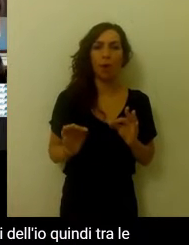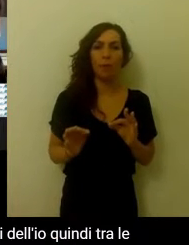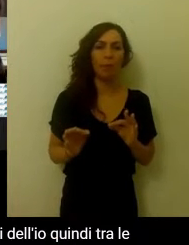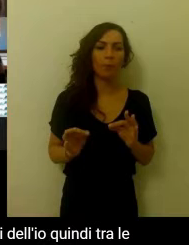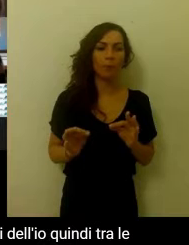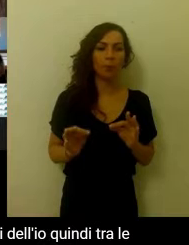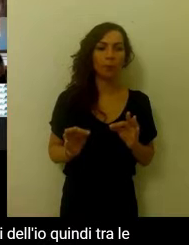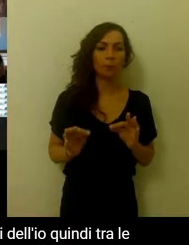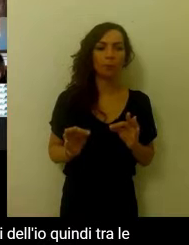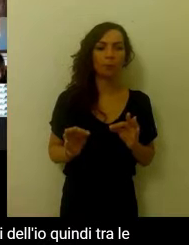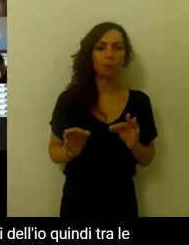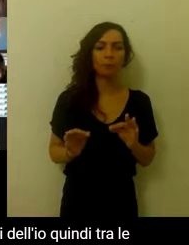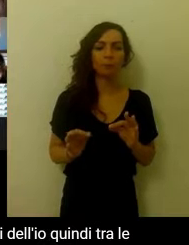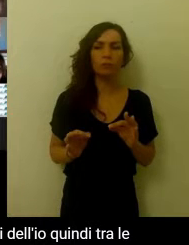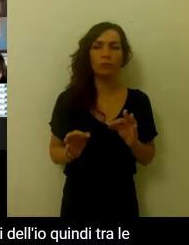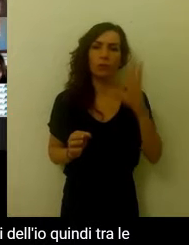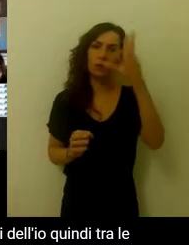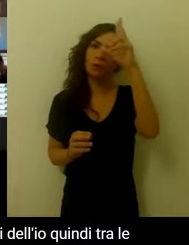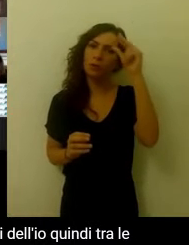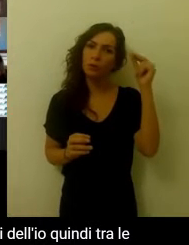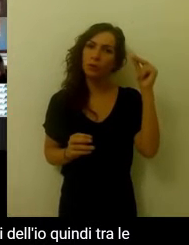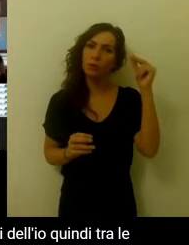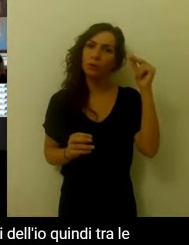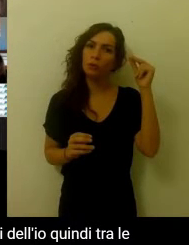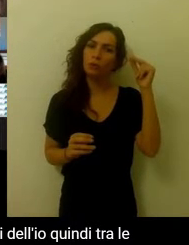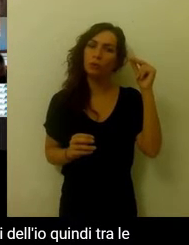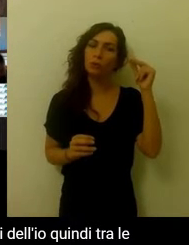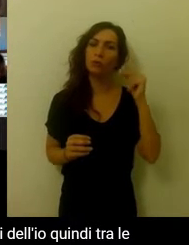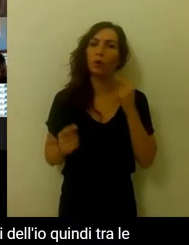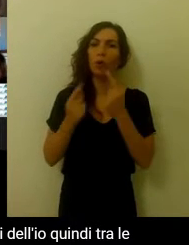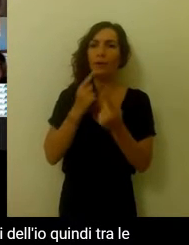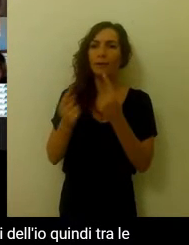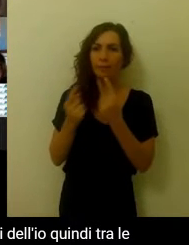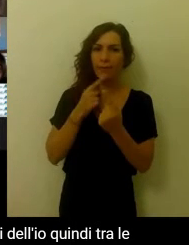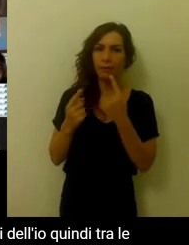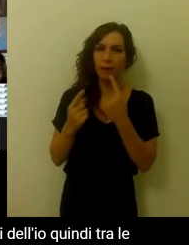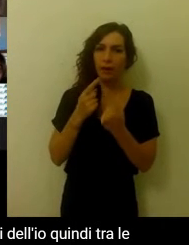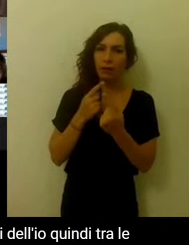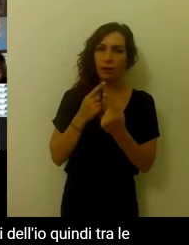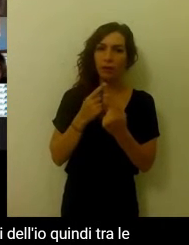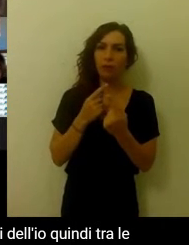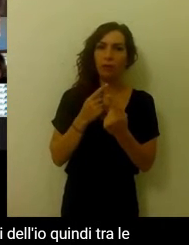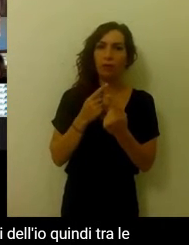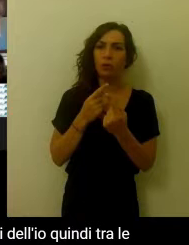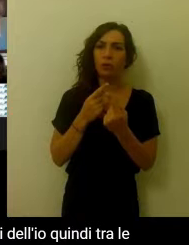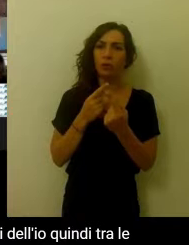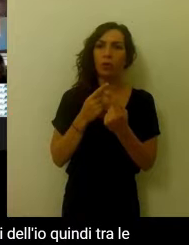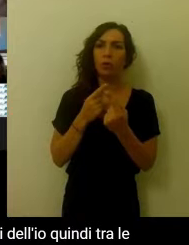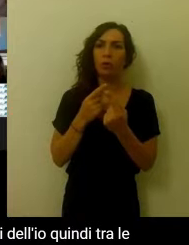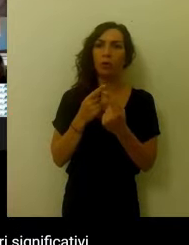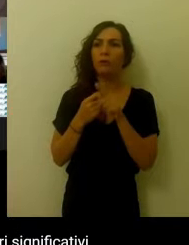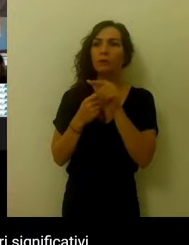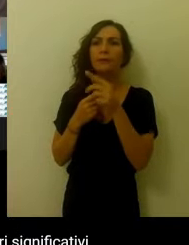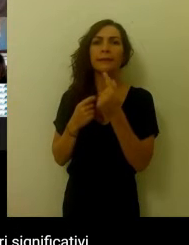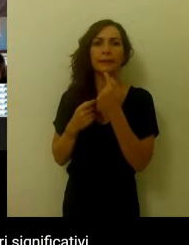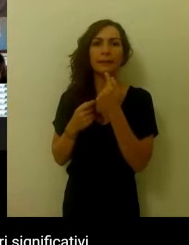riconosciuto solo nel dialogo che c'è tra i nostri stati dell'io, quindi tra le